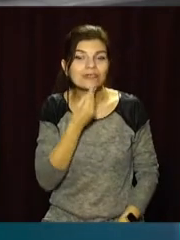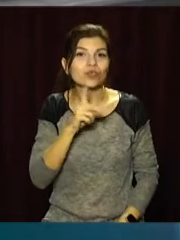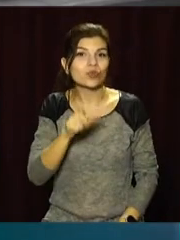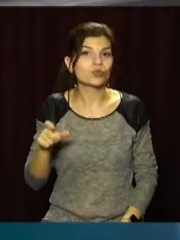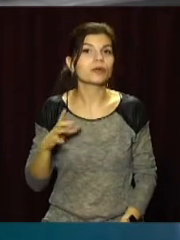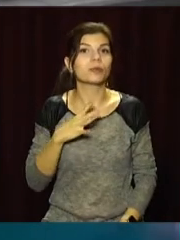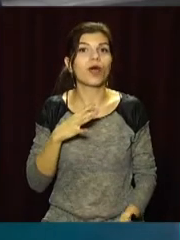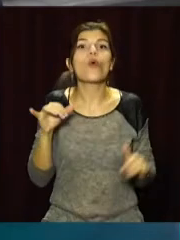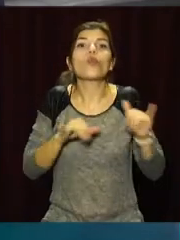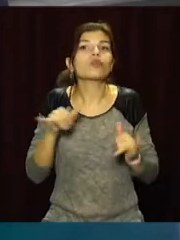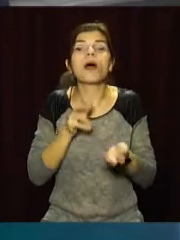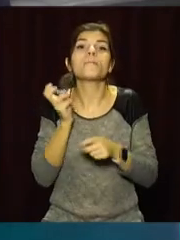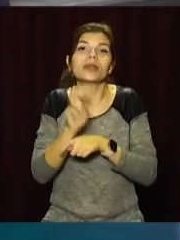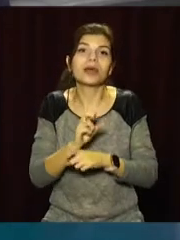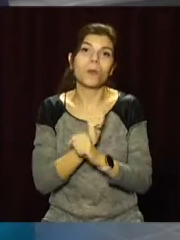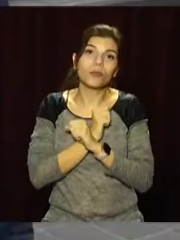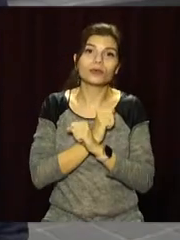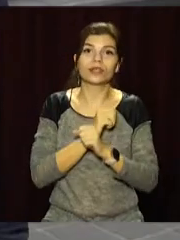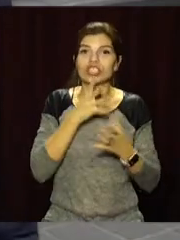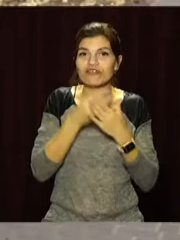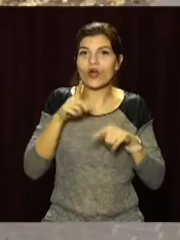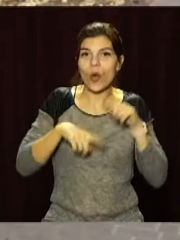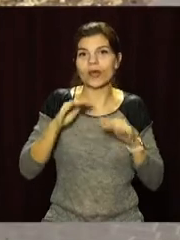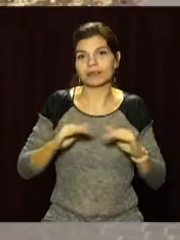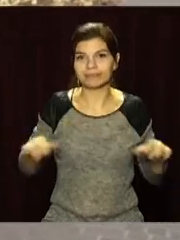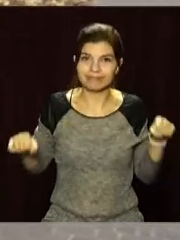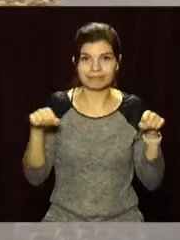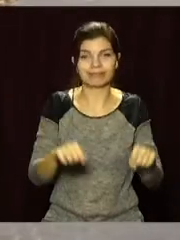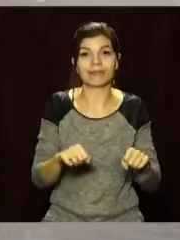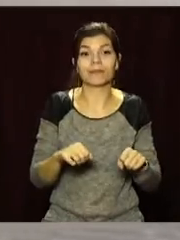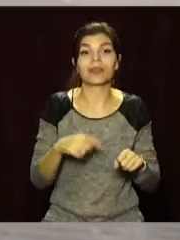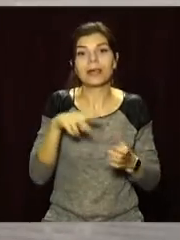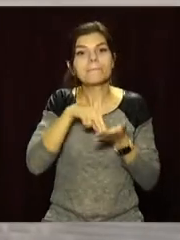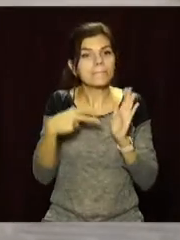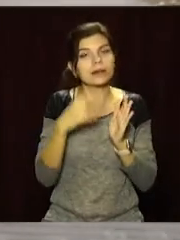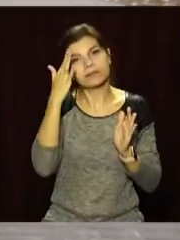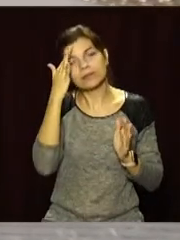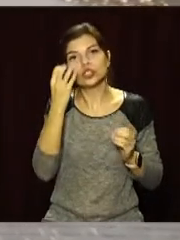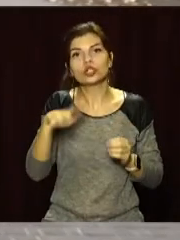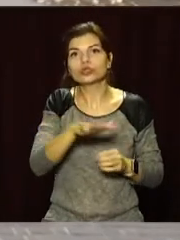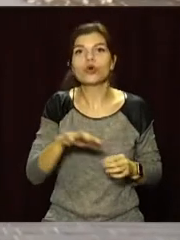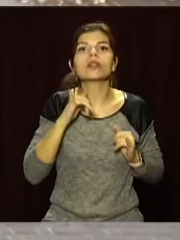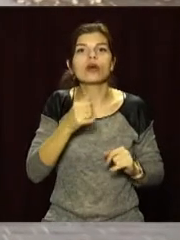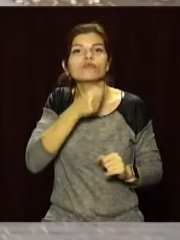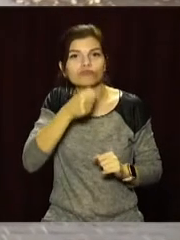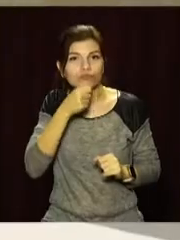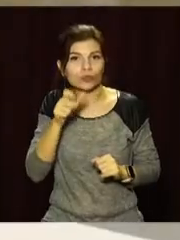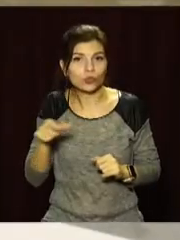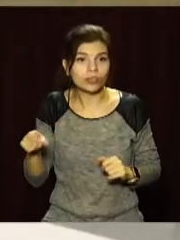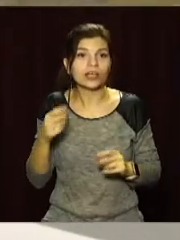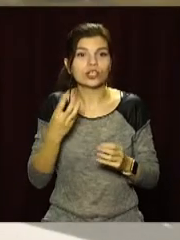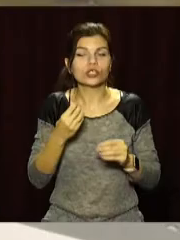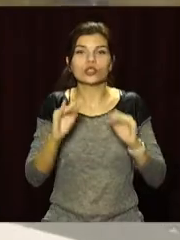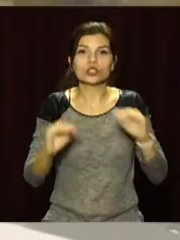людям було куди піти, віддохнутися своїми родними і близькими. У планах створити у сквері ще зону відпочинку для літніх містян та встановити